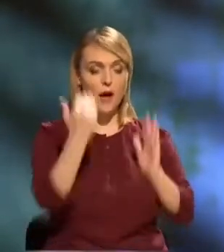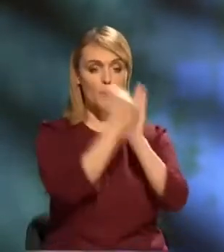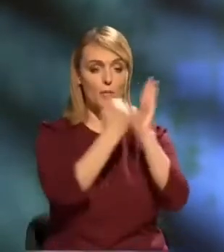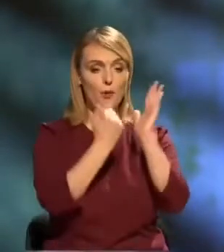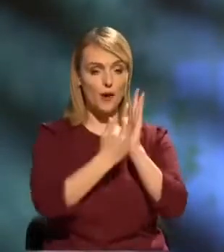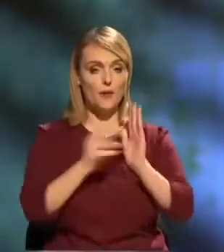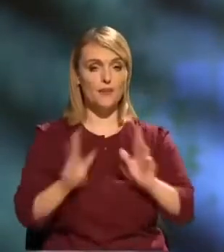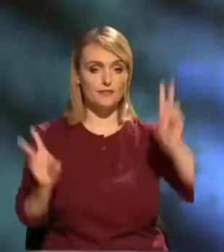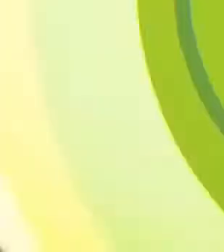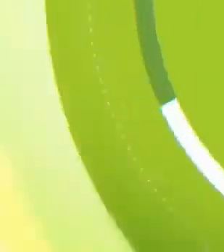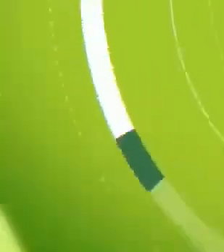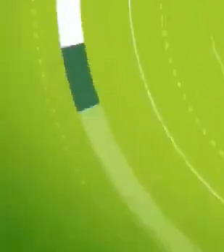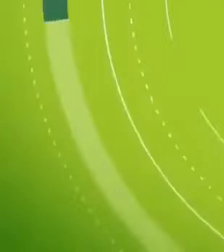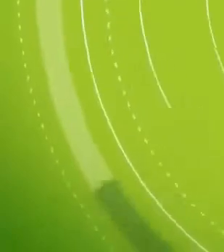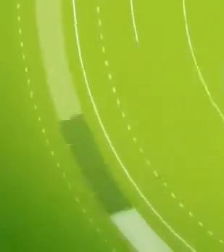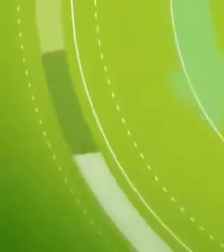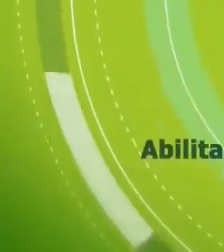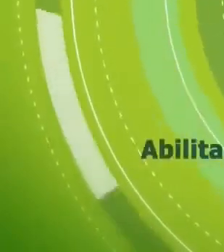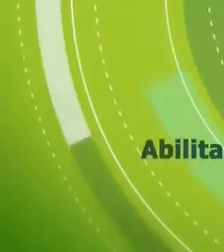cu genericul mai aproape de UE.